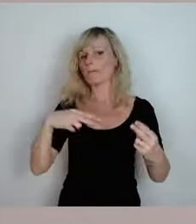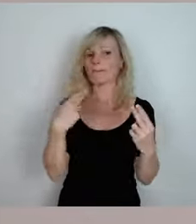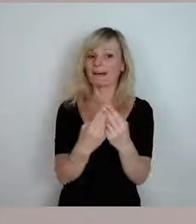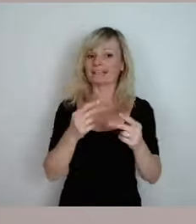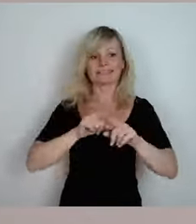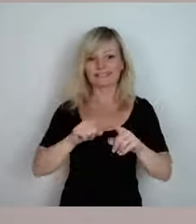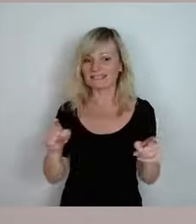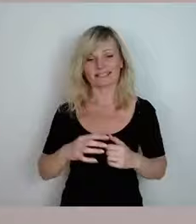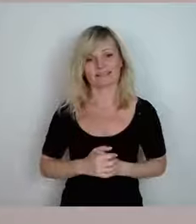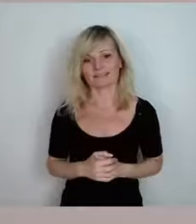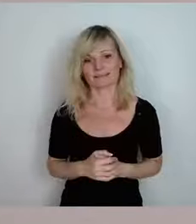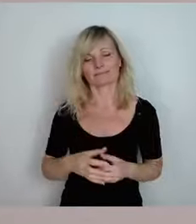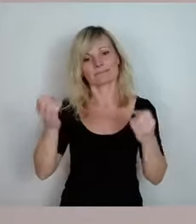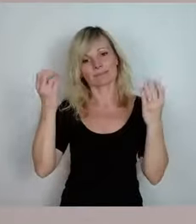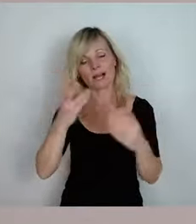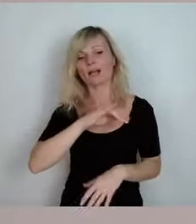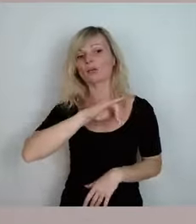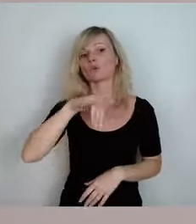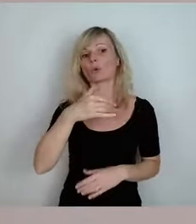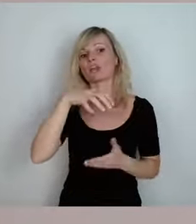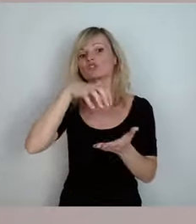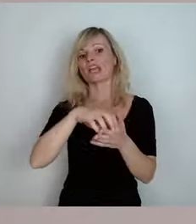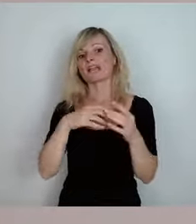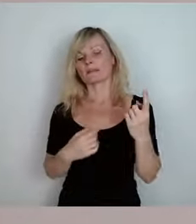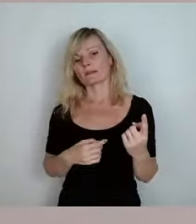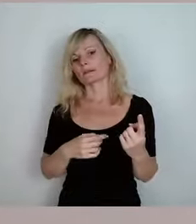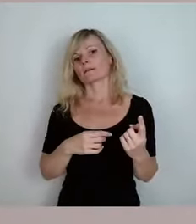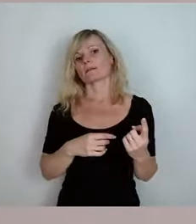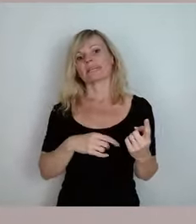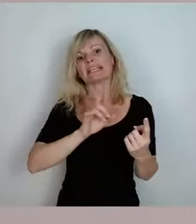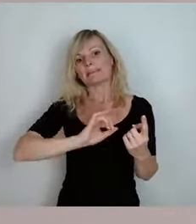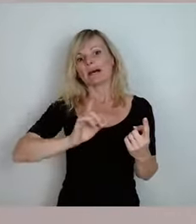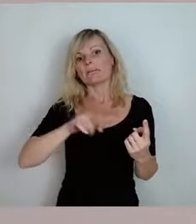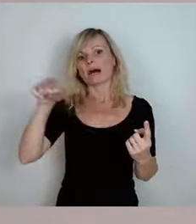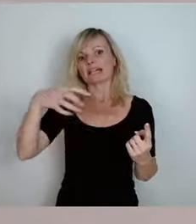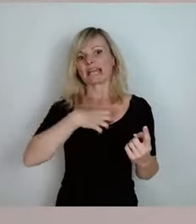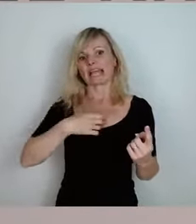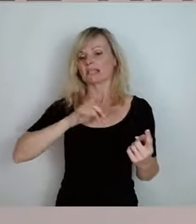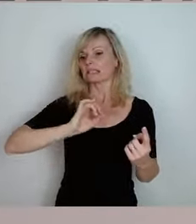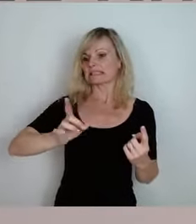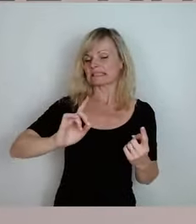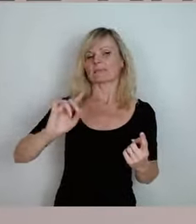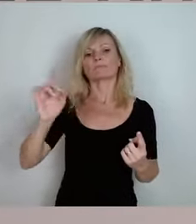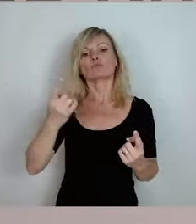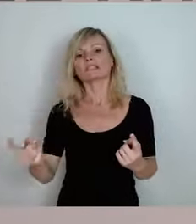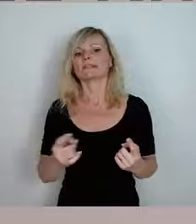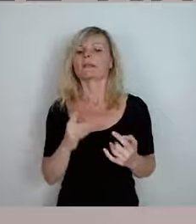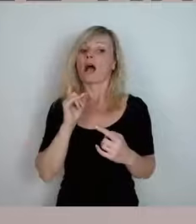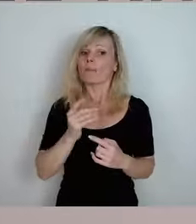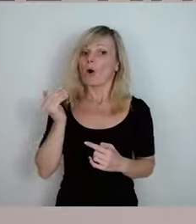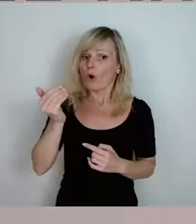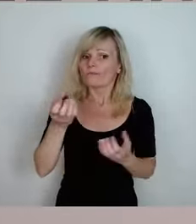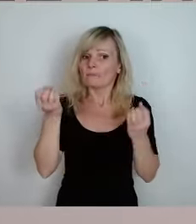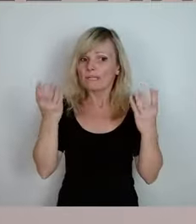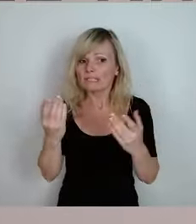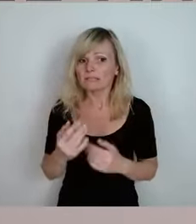ist ja auch jetzt wieder Jöhstadt, man muss vielleicht nicht andauernd nach Dresden fahren, aber wie oft kommt es vor, dass das Kind